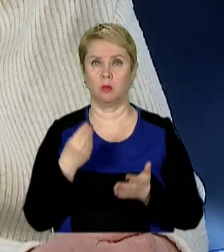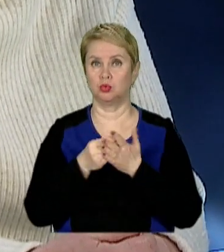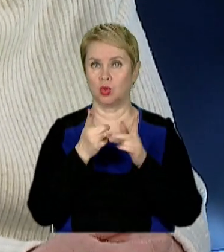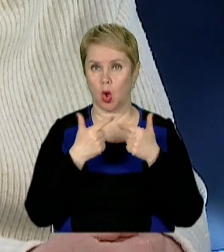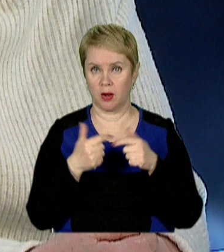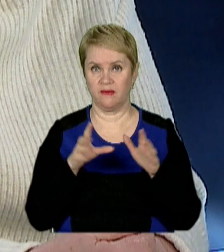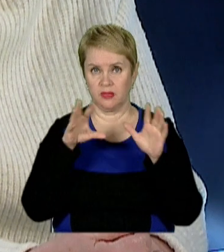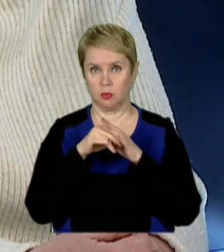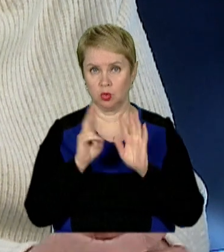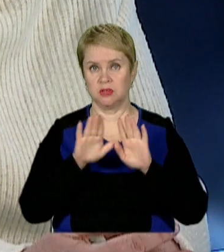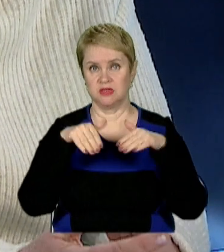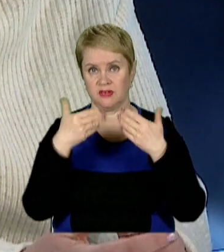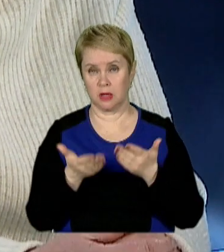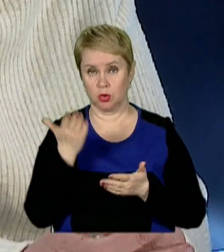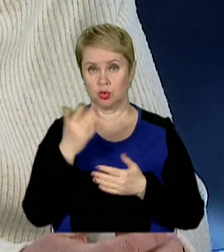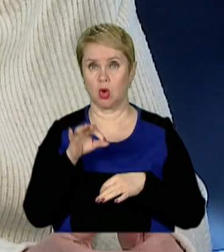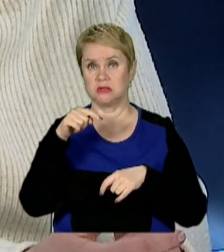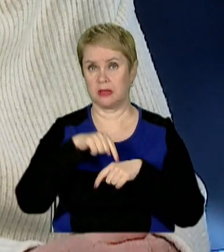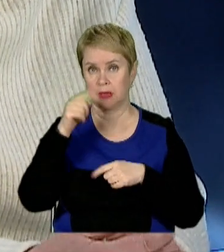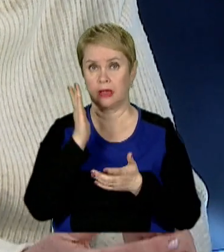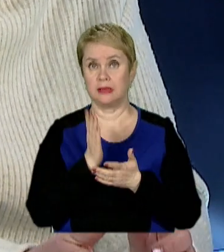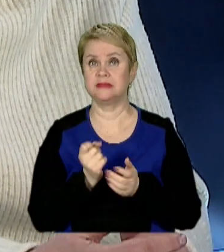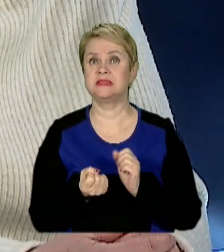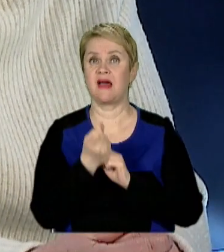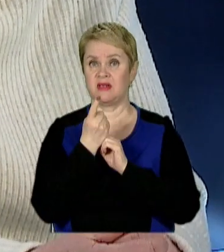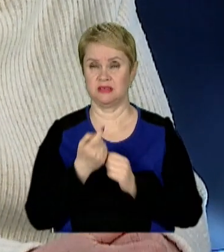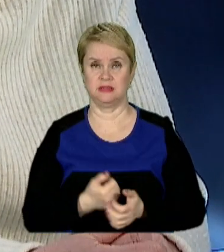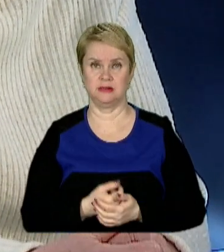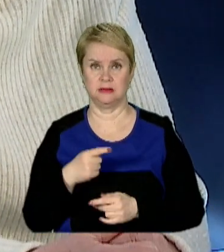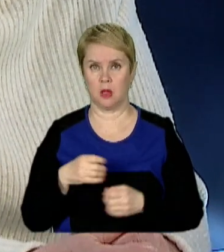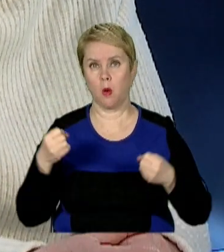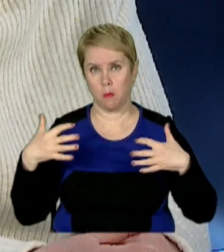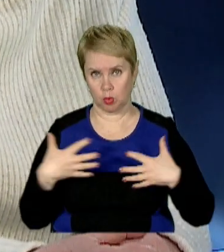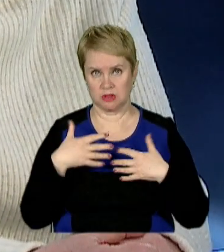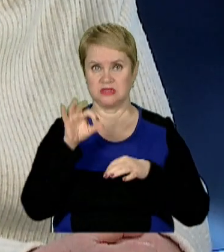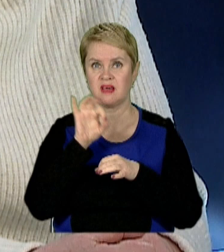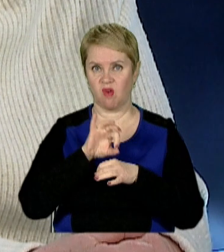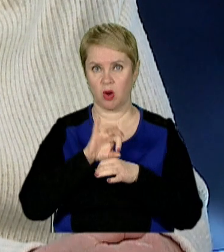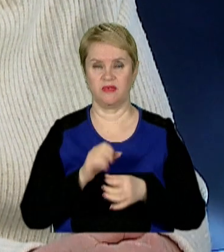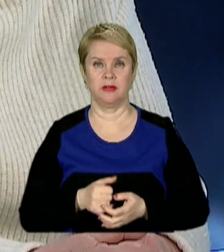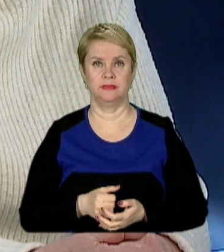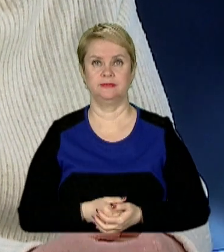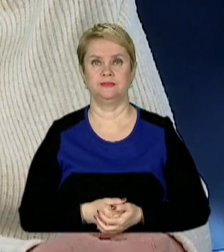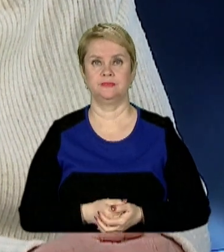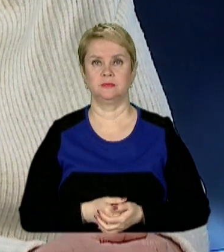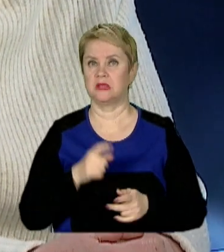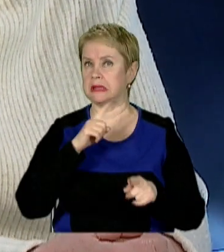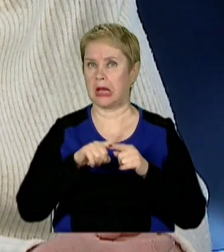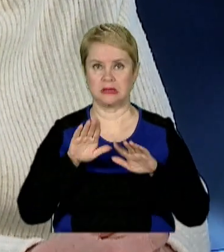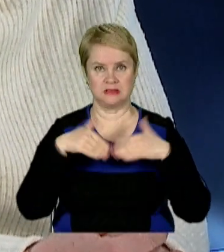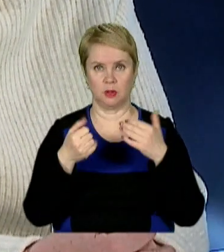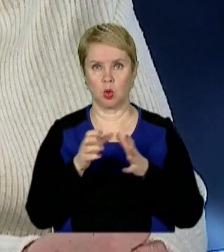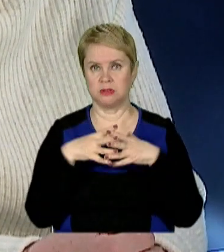організаціях тому треба звертатись. Якщо симптоматика з'явилася, це простудне захворювання, негайно